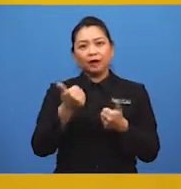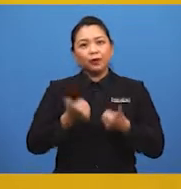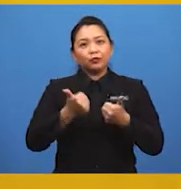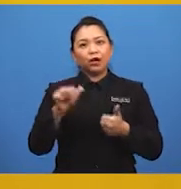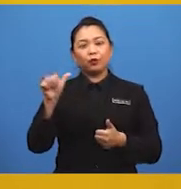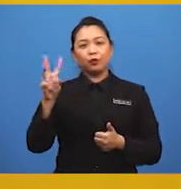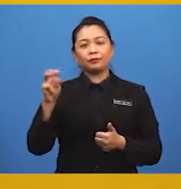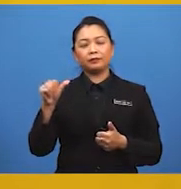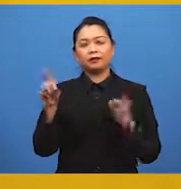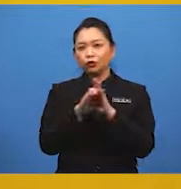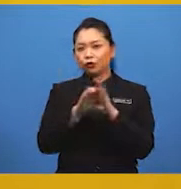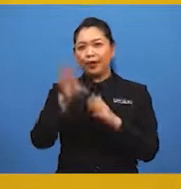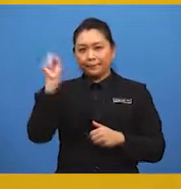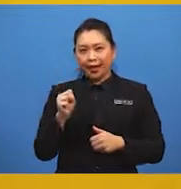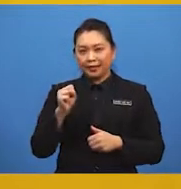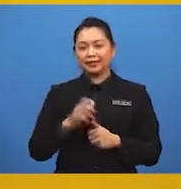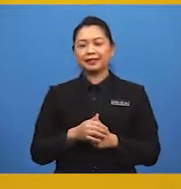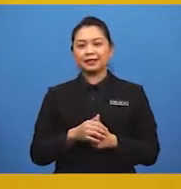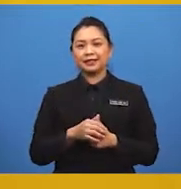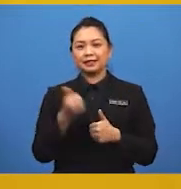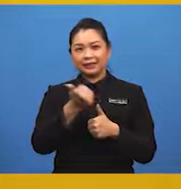seperti bas awam,